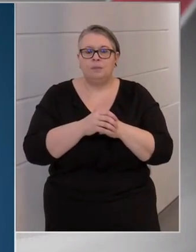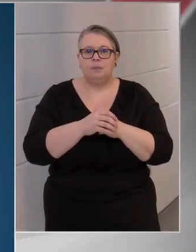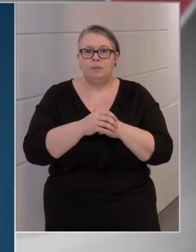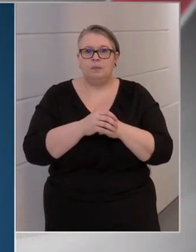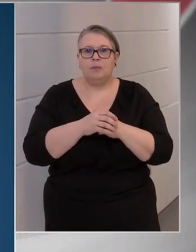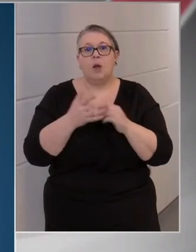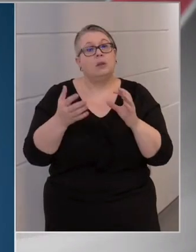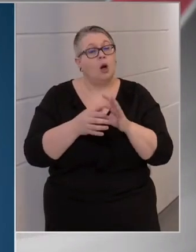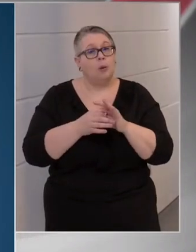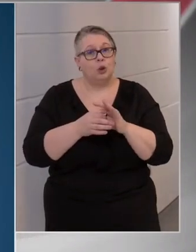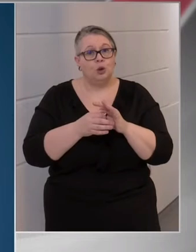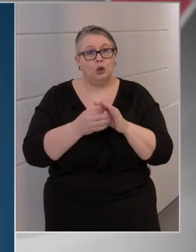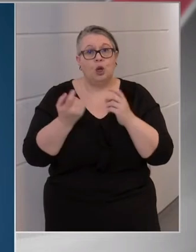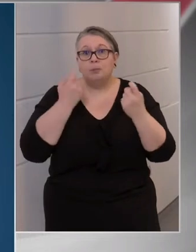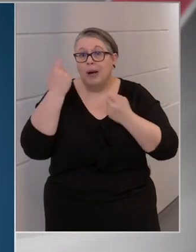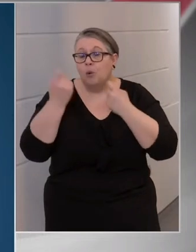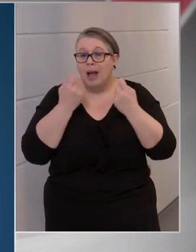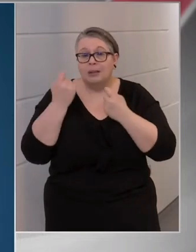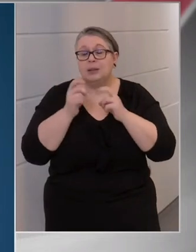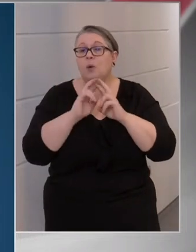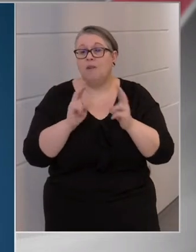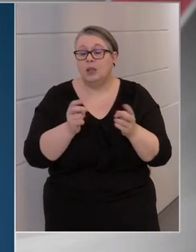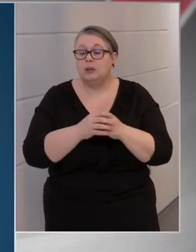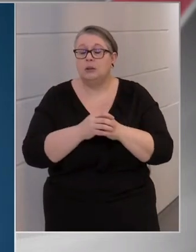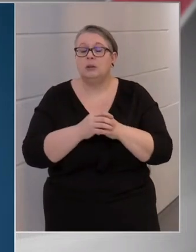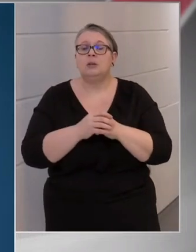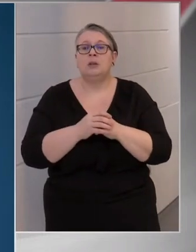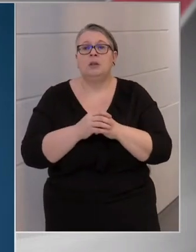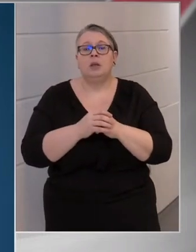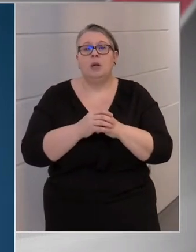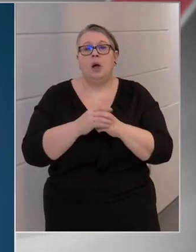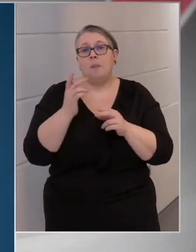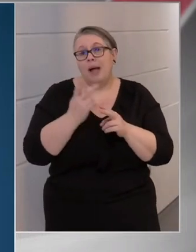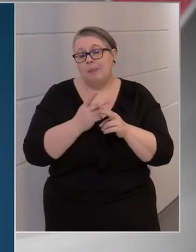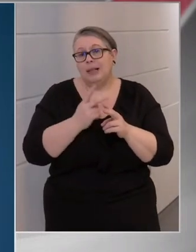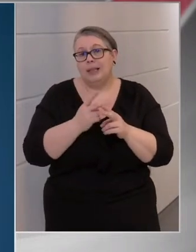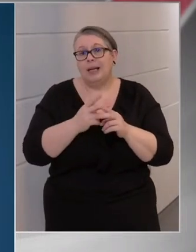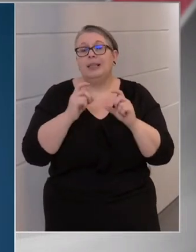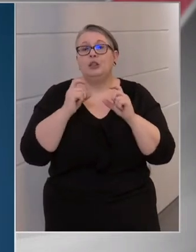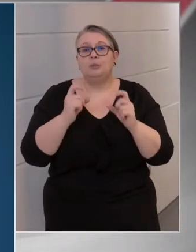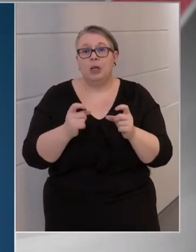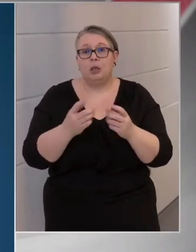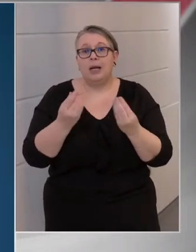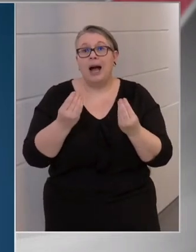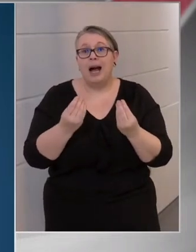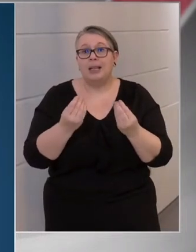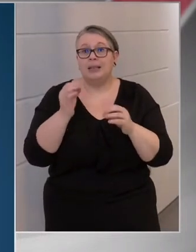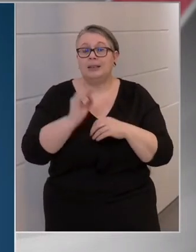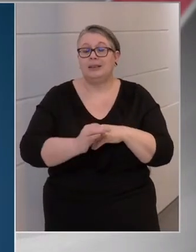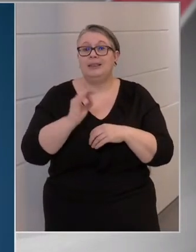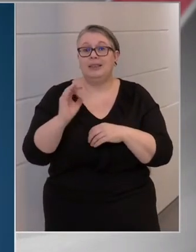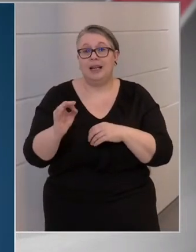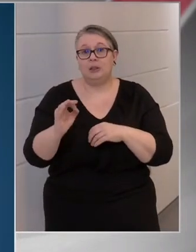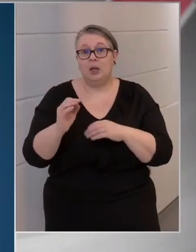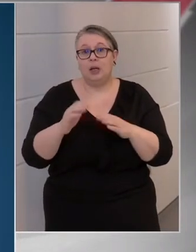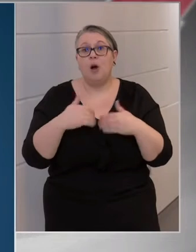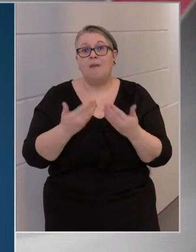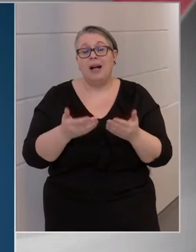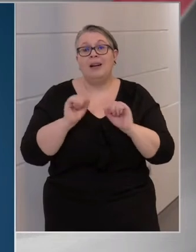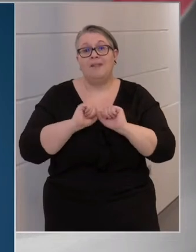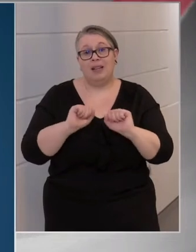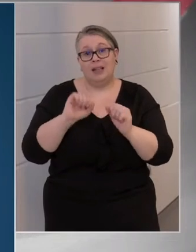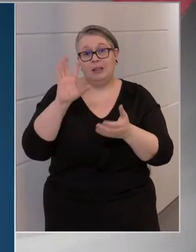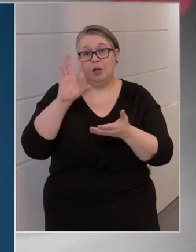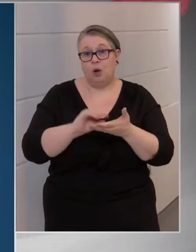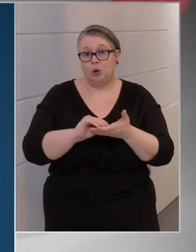Azzal kapcsolatosan spekulációk vannak, hogy megbetegedés miatt hány százaléka vált védetté a